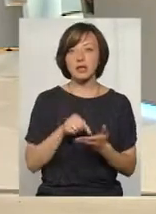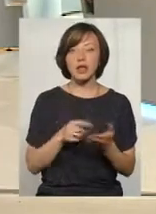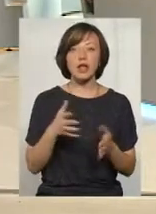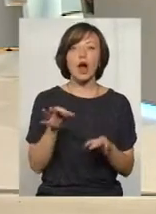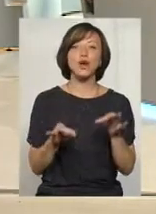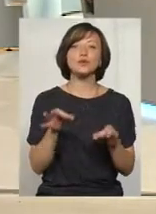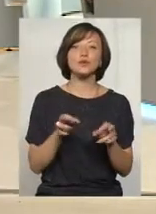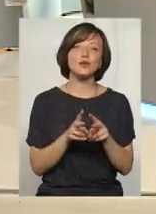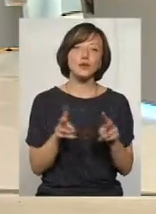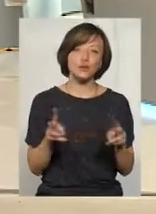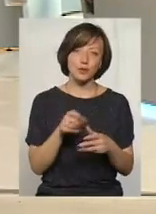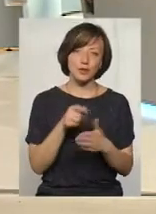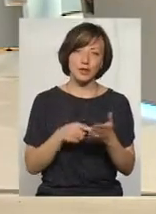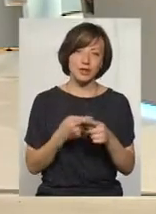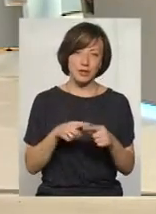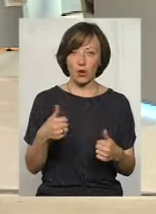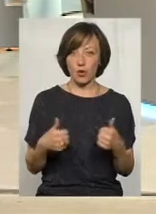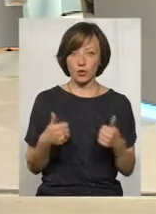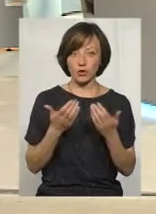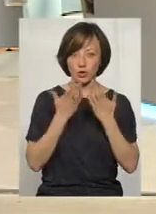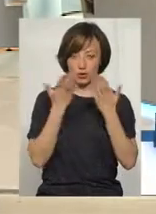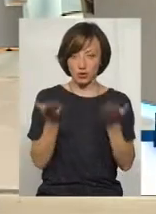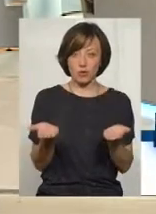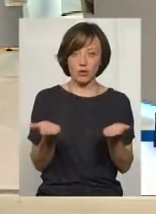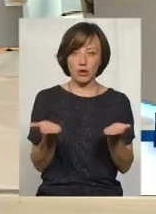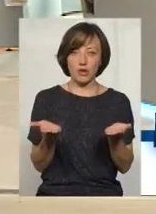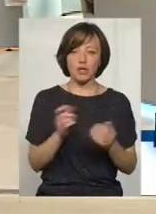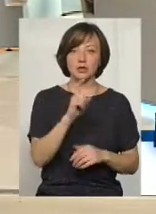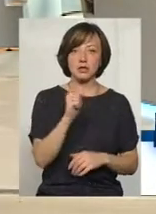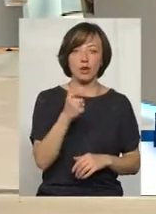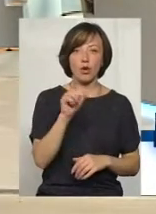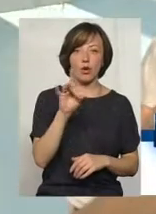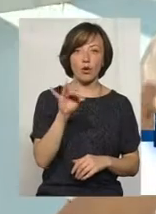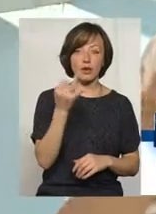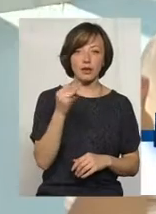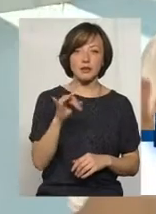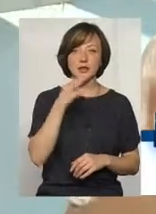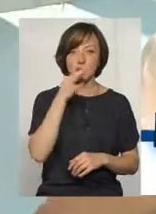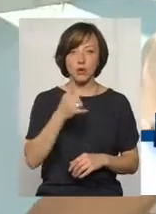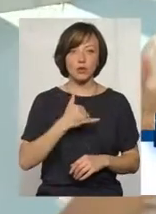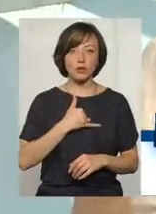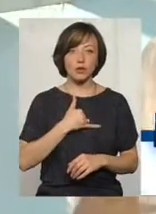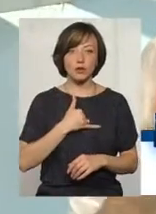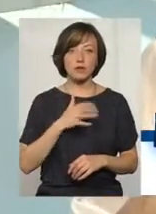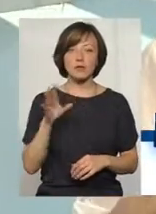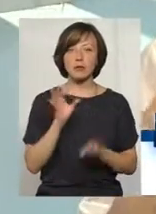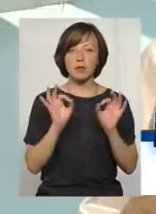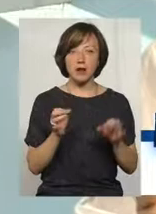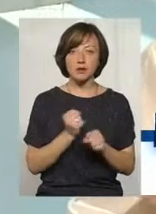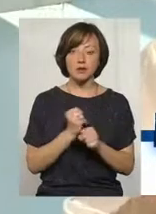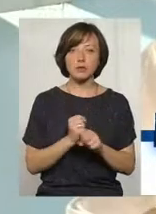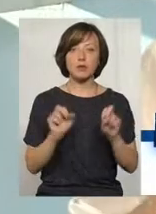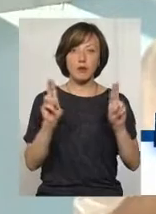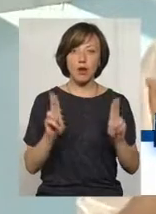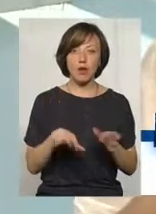судді хто? Оцей конкурс, я тут так читаю, що пан Загородний сказав, що в нас немає, от все правильно зроблено, все зроблено за